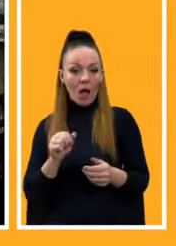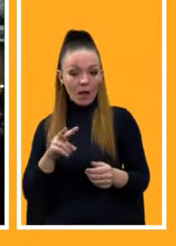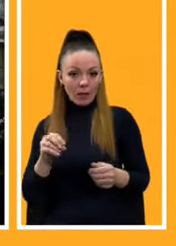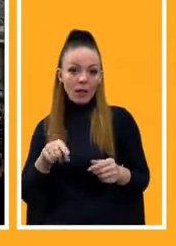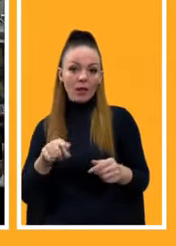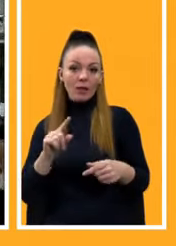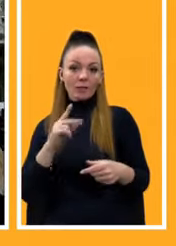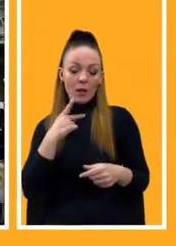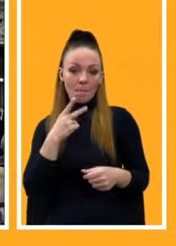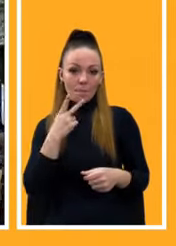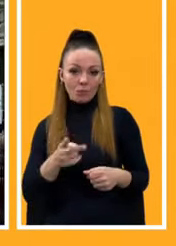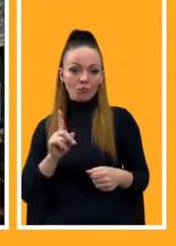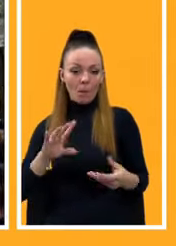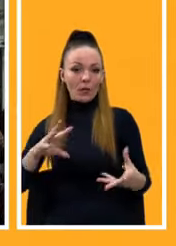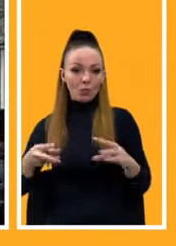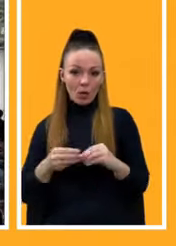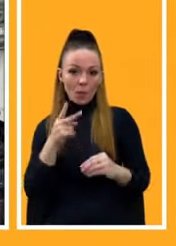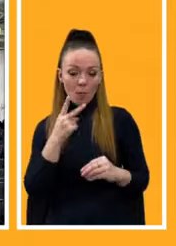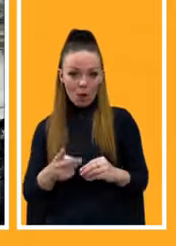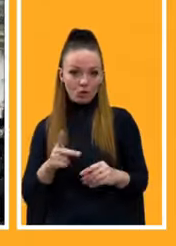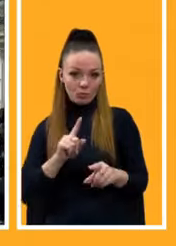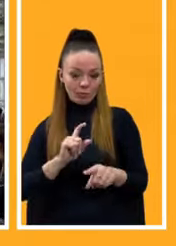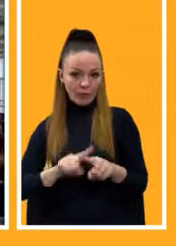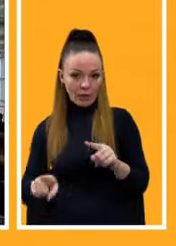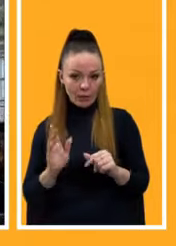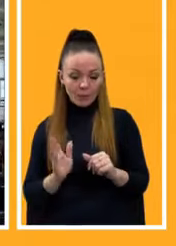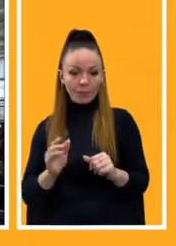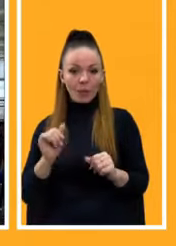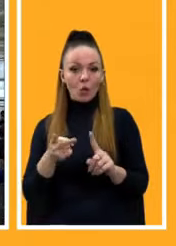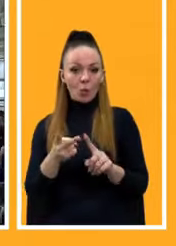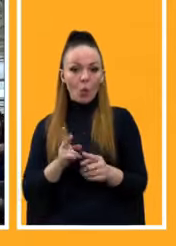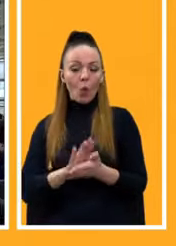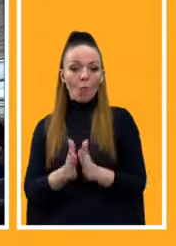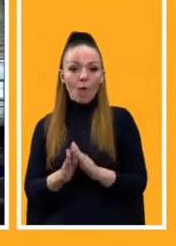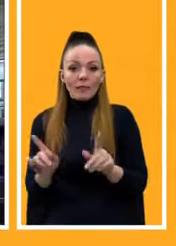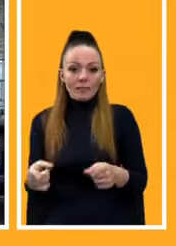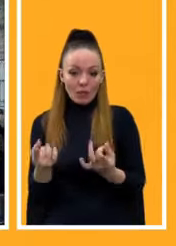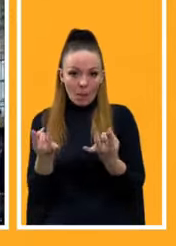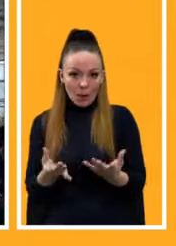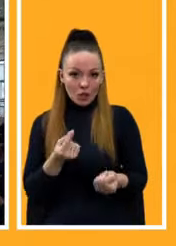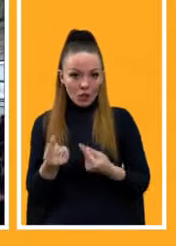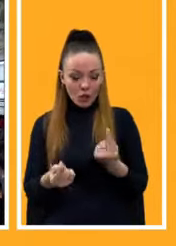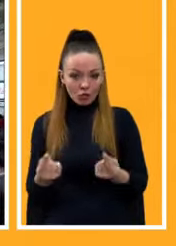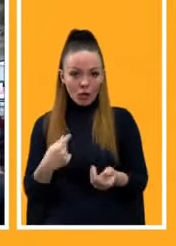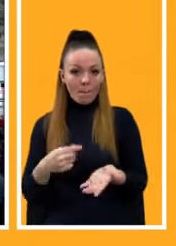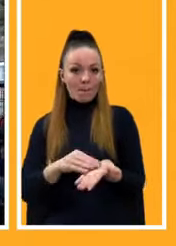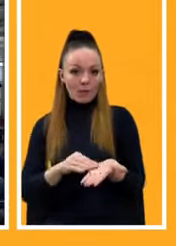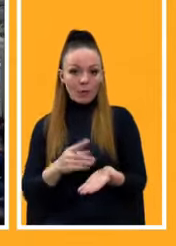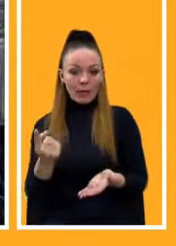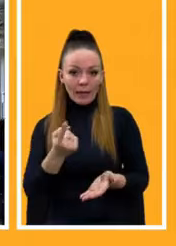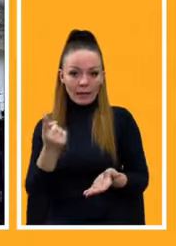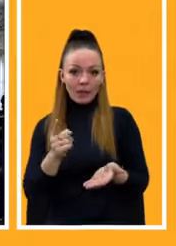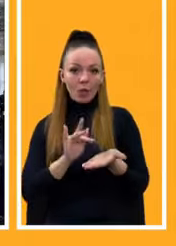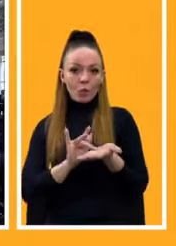досить великі. Друге – це створити умови. Прості речі, я знову повторюю, єдина туристична